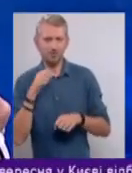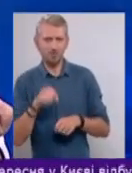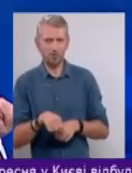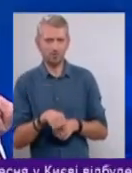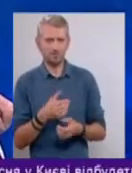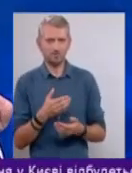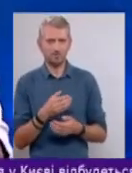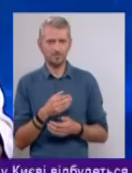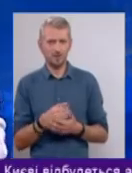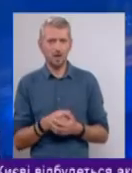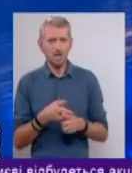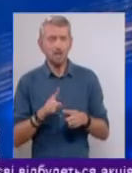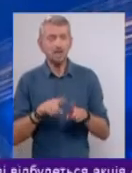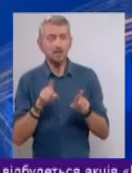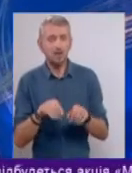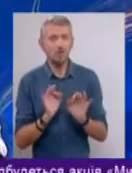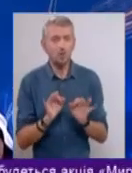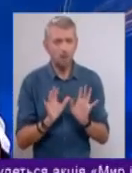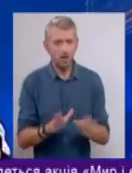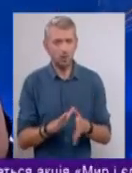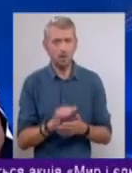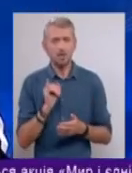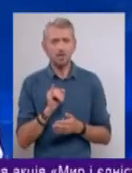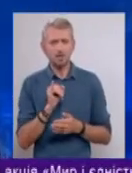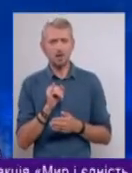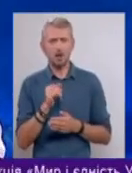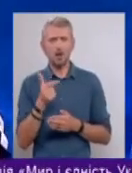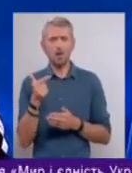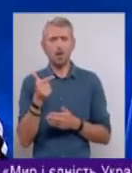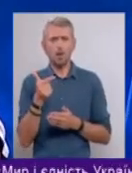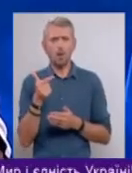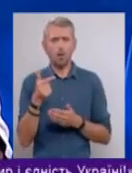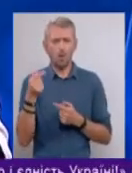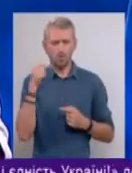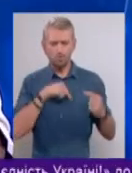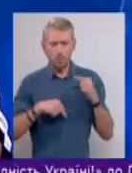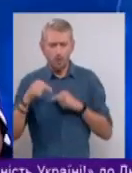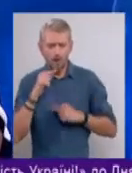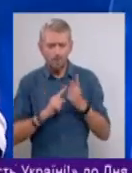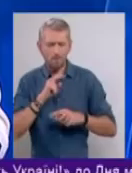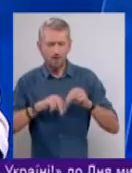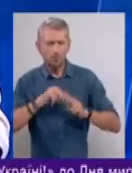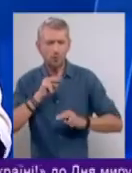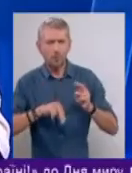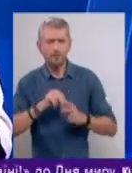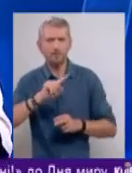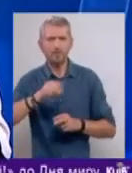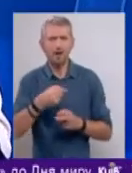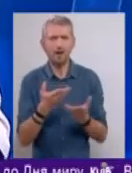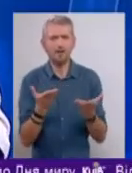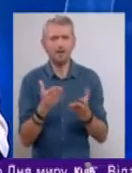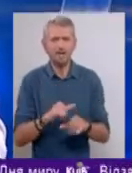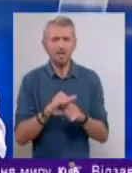виклик вона сприймає. І це теж нормально. І гормональна перебудова, яка вимагає теж десь